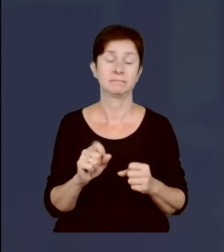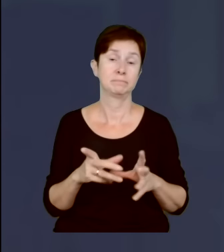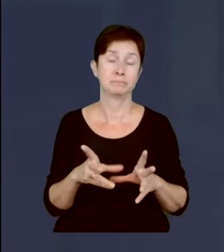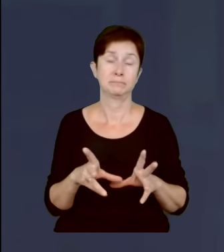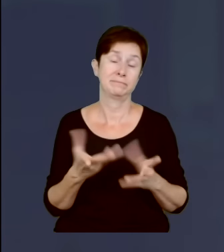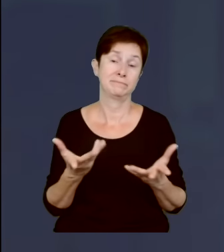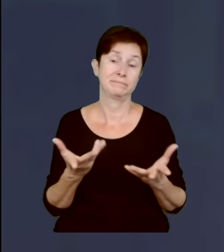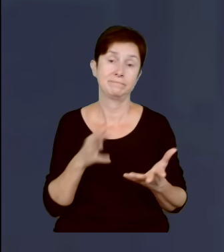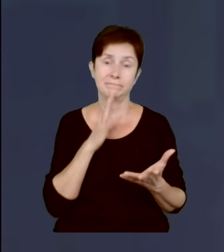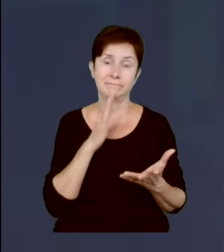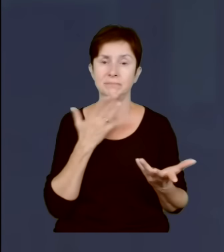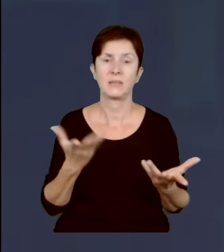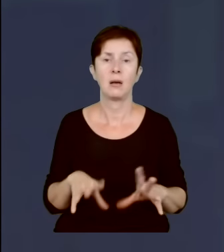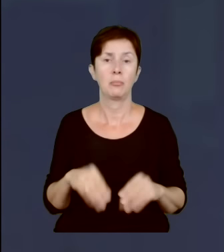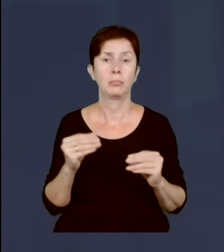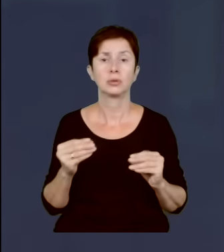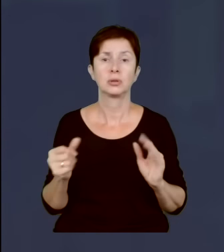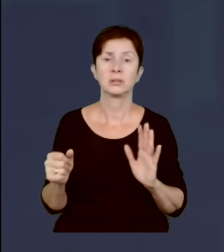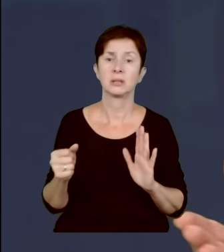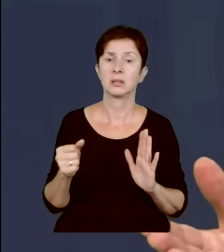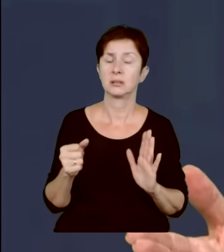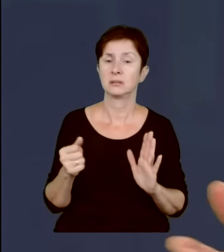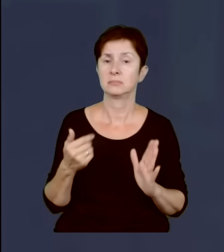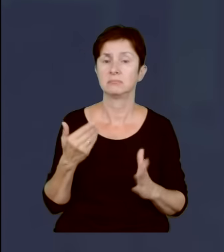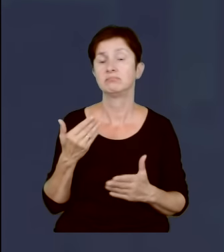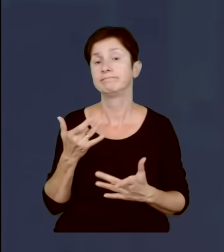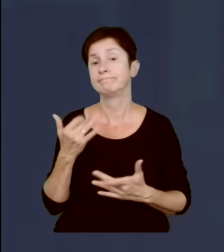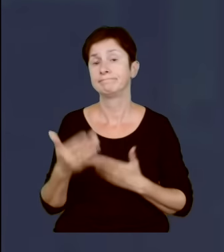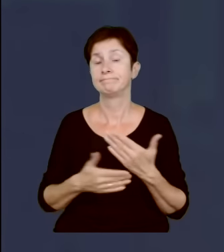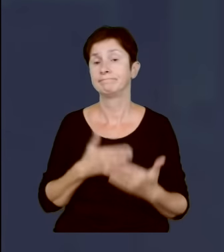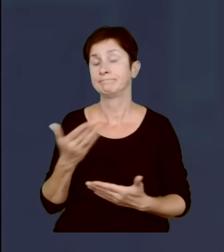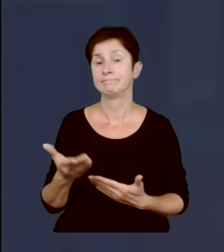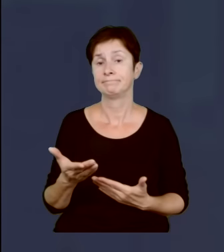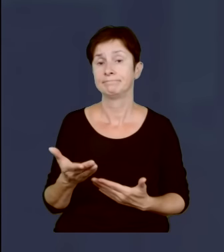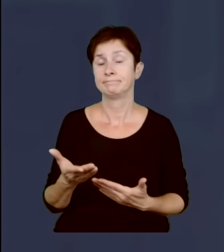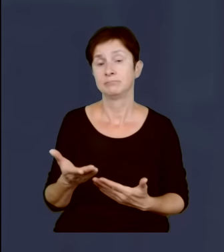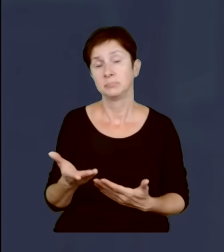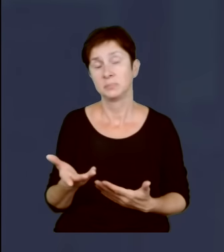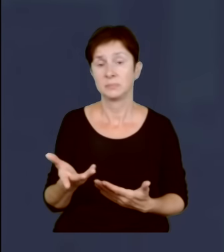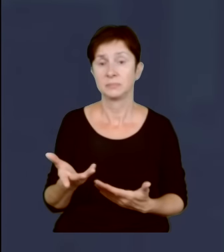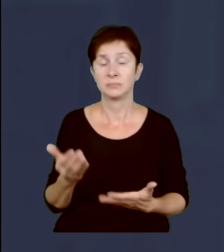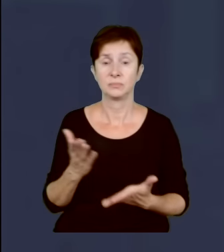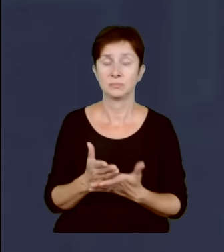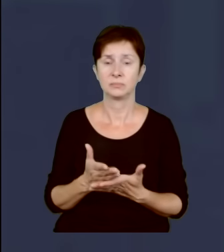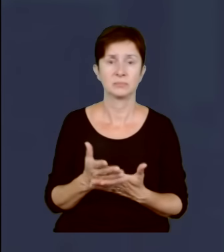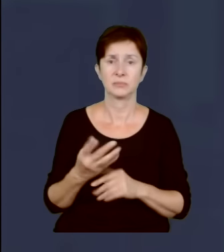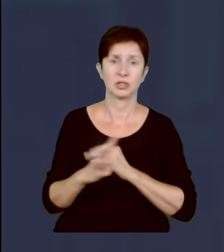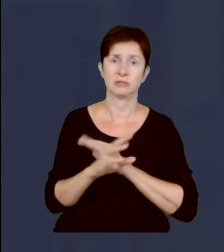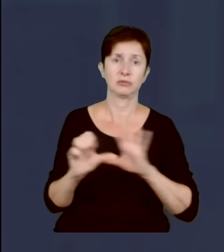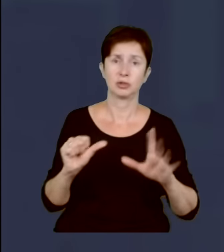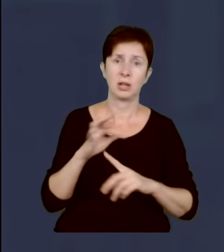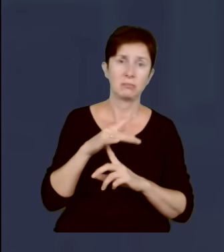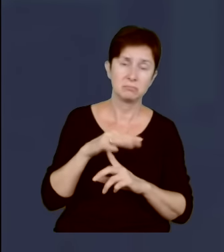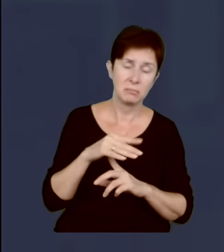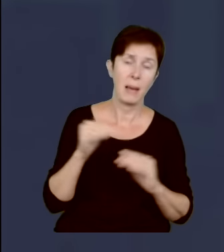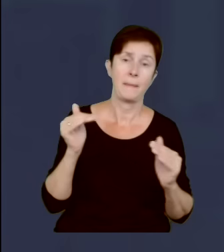że usłyszymy za jakiś czas, że właśnie tak jak rozmawialiśmy, że już nie 96 śmigłowców uderzeniowych,